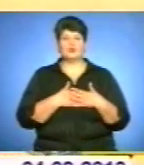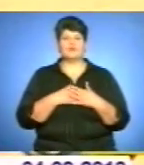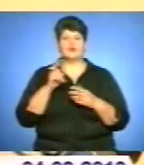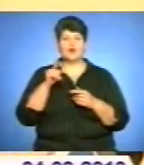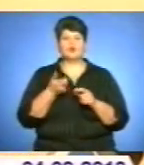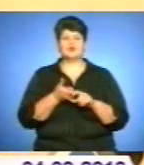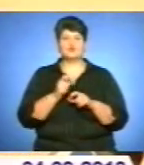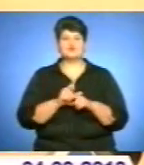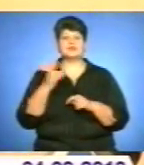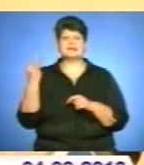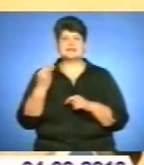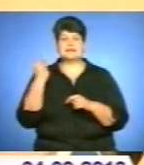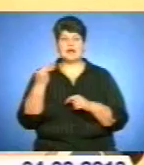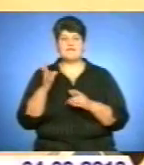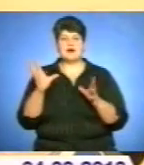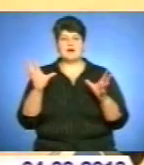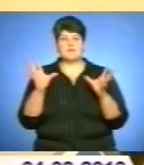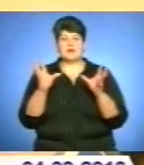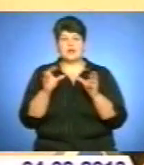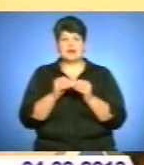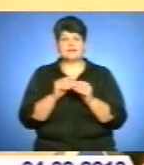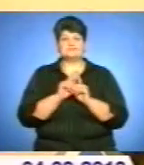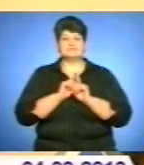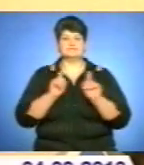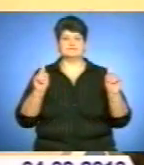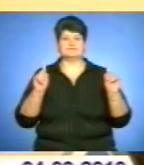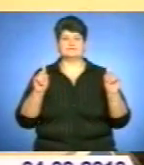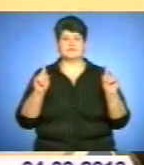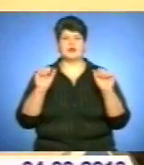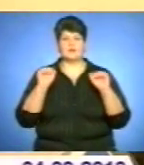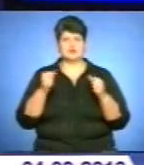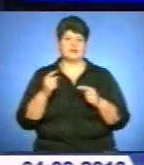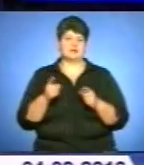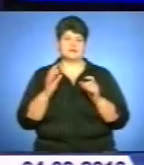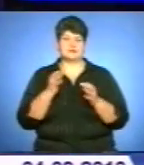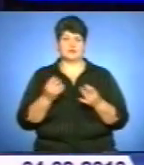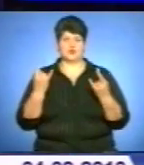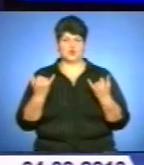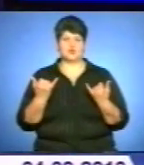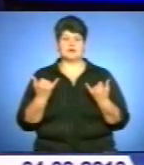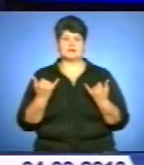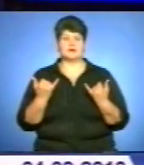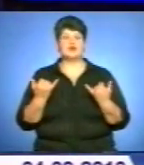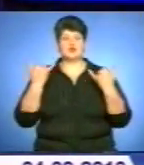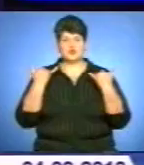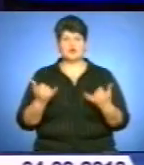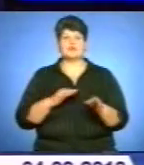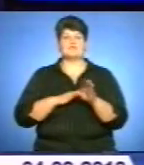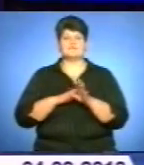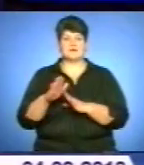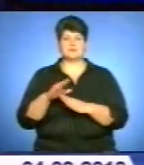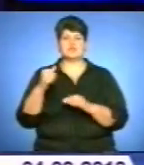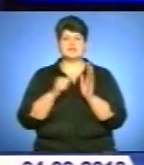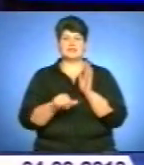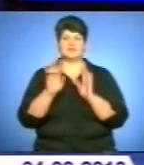досить цікава гармонія, така неординарна, можна навіть сказати, сучасна. Сьогодні виповнилася 64